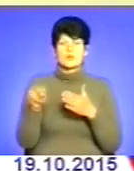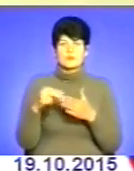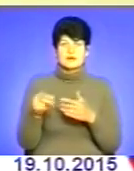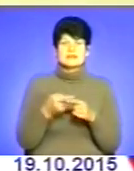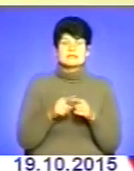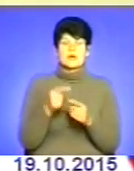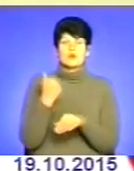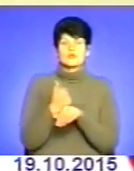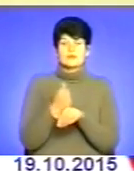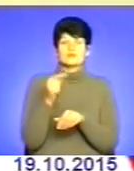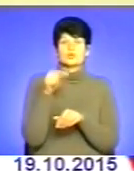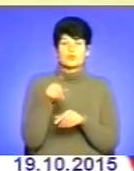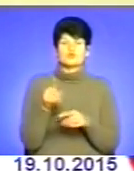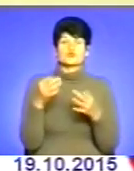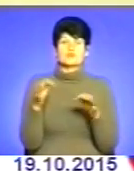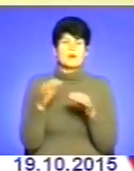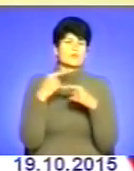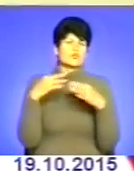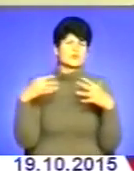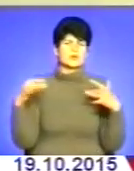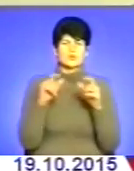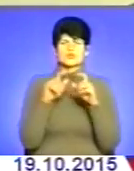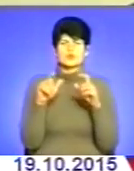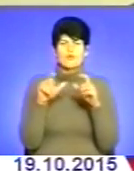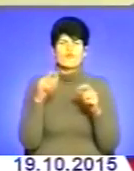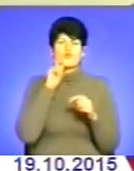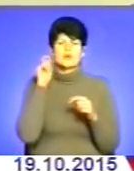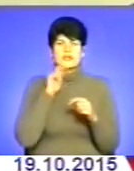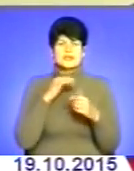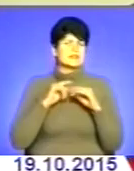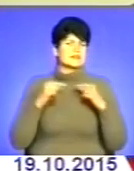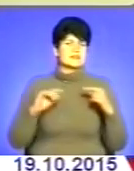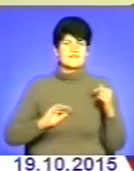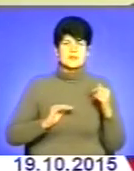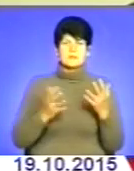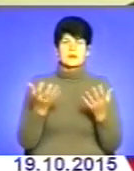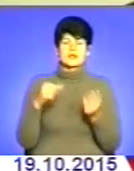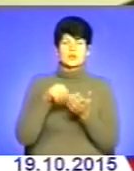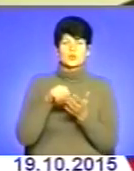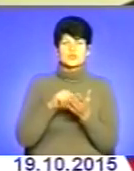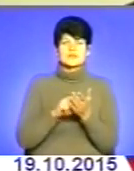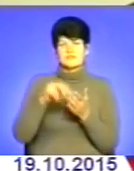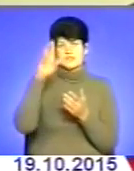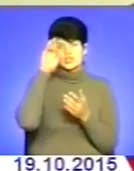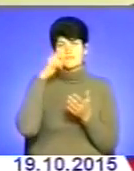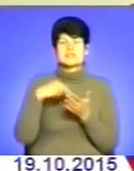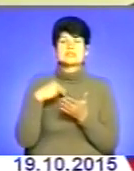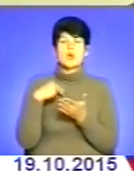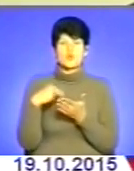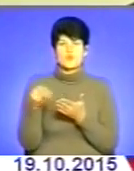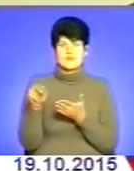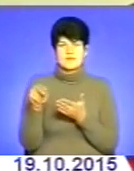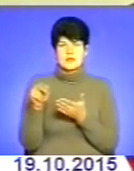сервісу, що він дозволяє будь-якій установі в Україні, будь-якій фірмі Взяти участь в державних закупівлях,